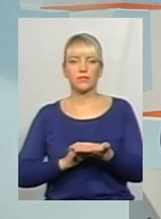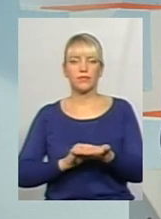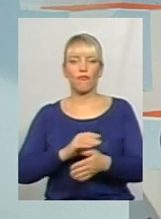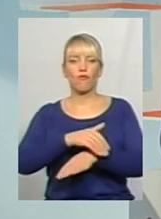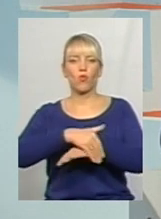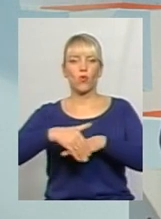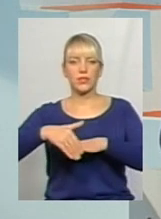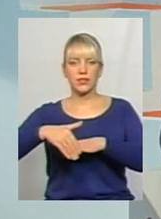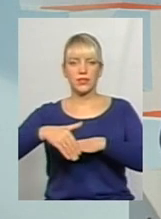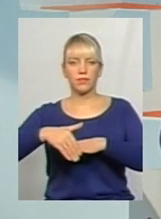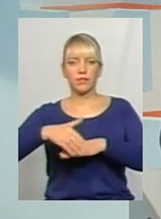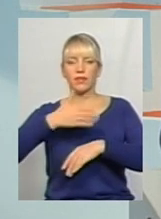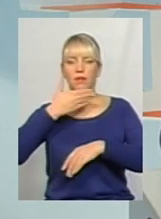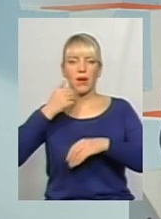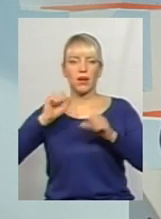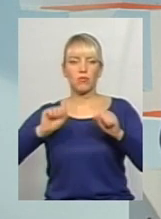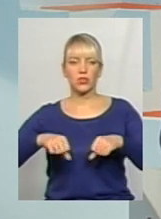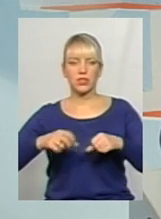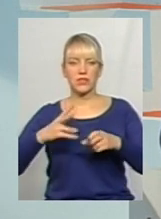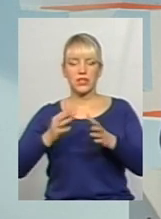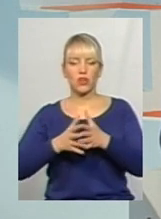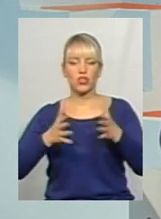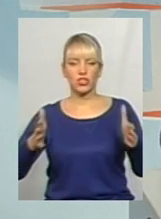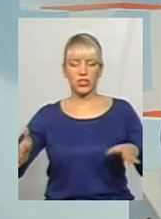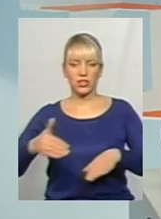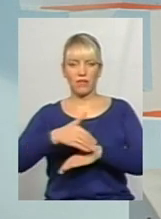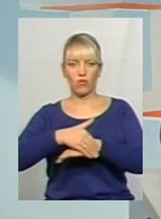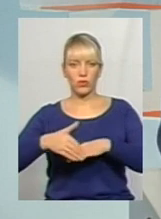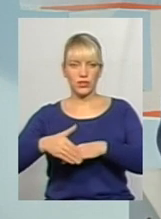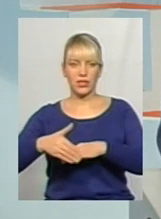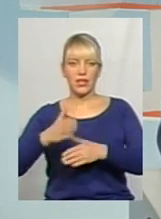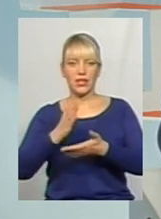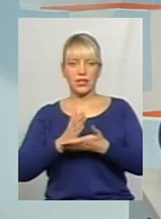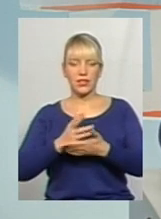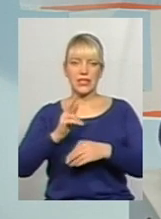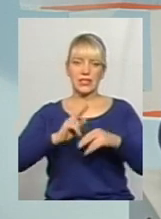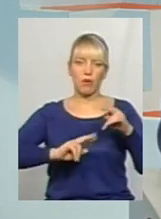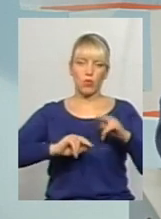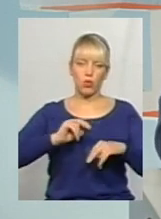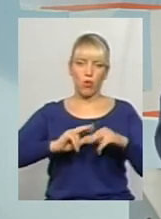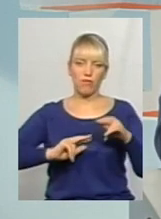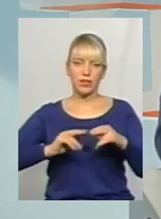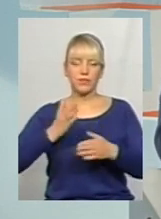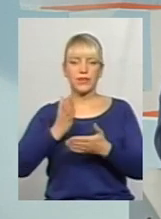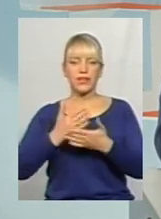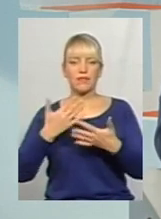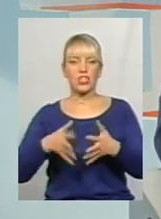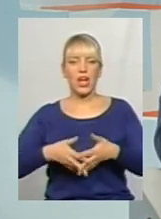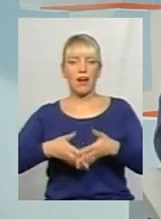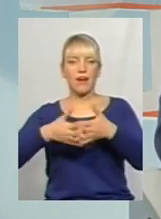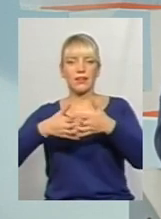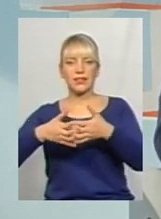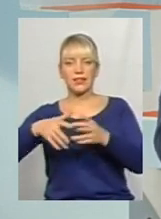вулиці немає можливості не розширення вулиць, є певні забудови, є певна архітектура